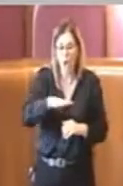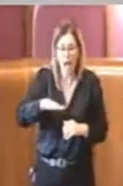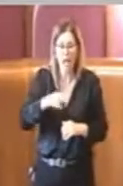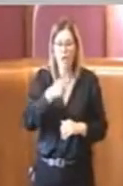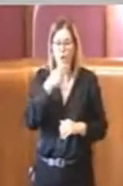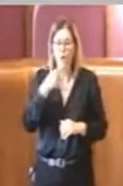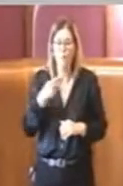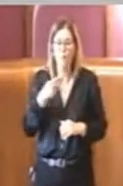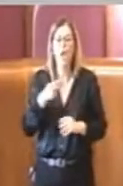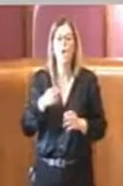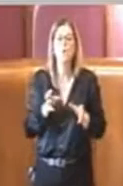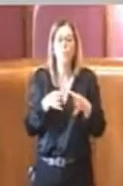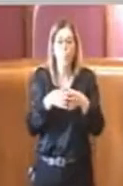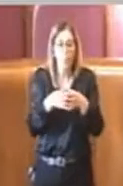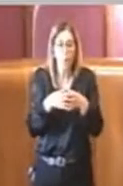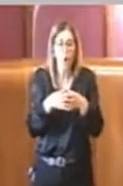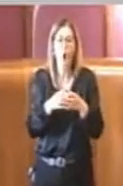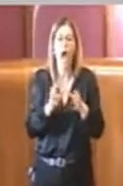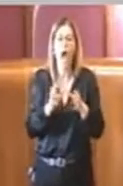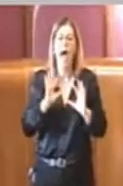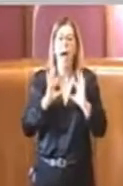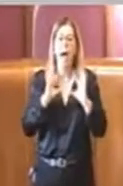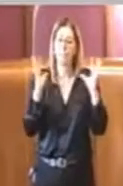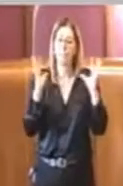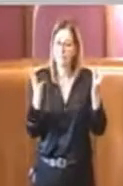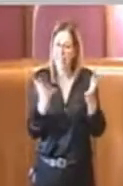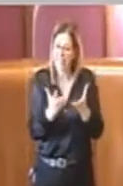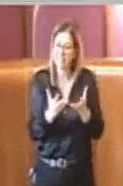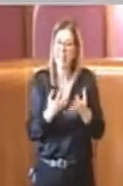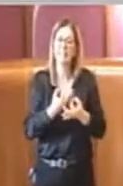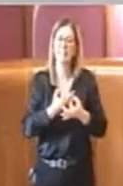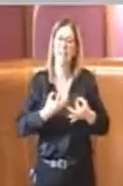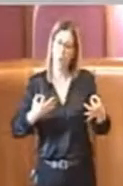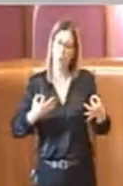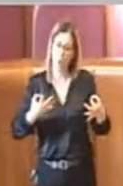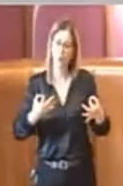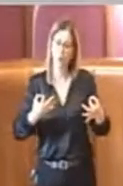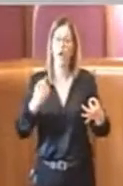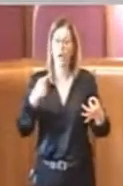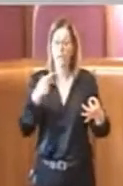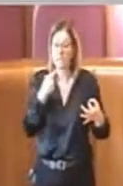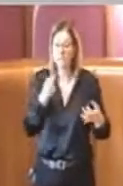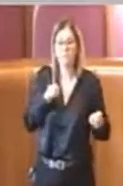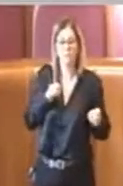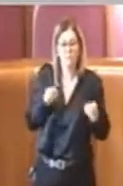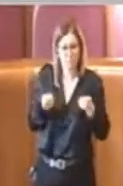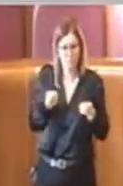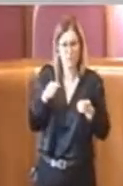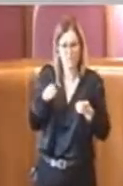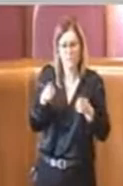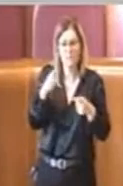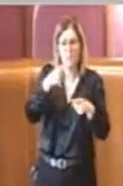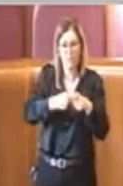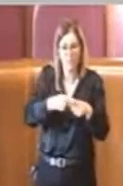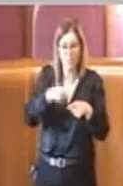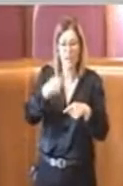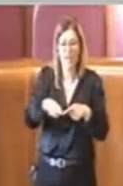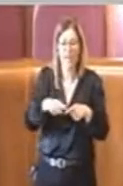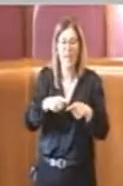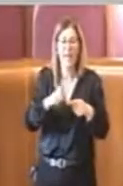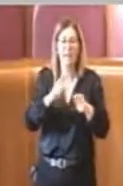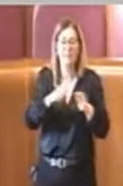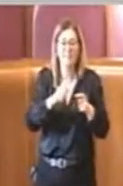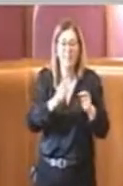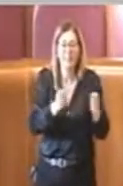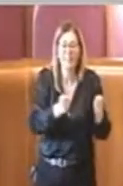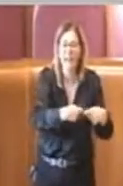ambiente decoro. È il nucleo che tra l'altro gestisce anche le fototrappole che stanno funzionando molto